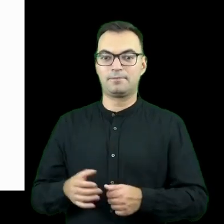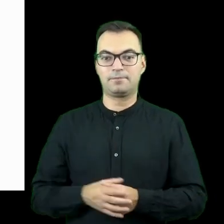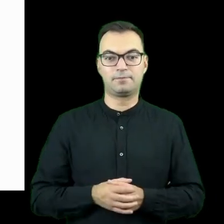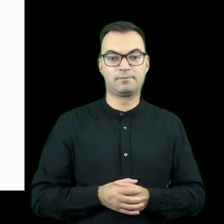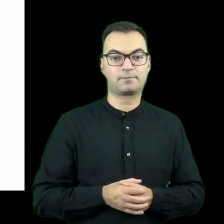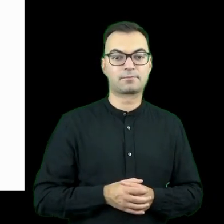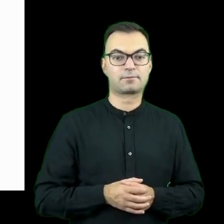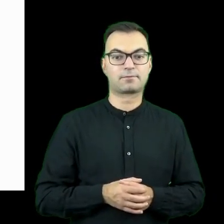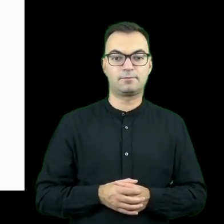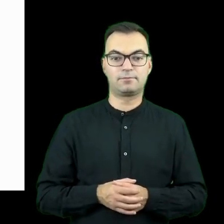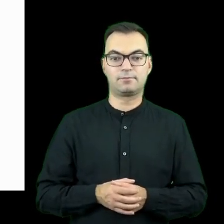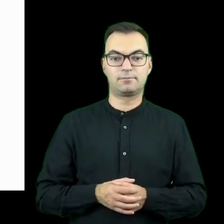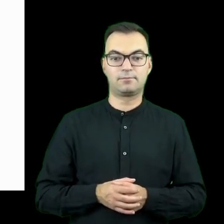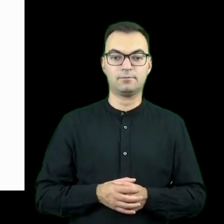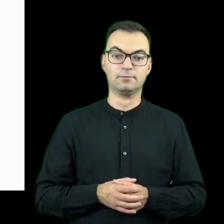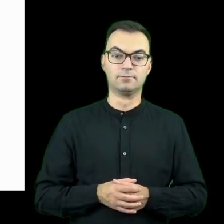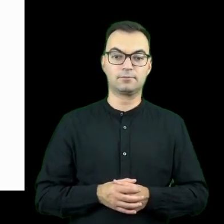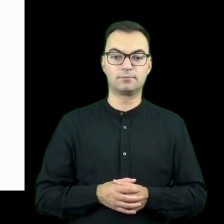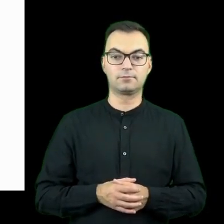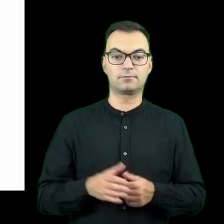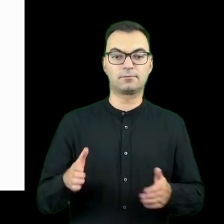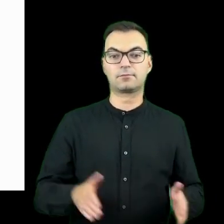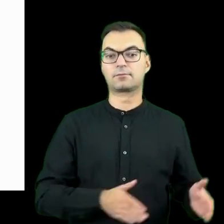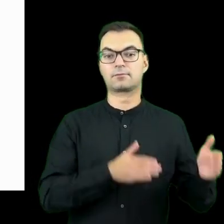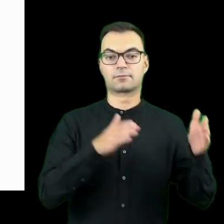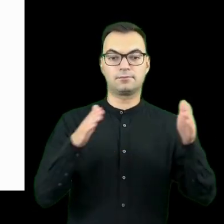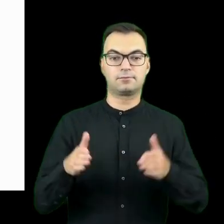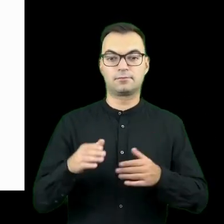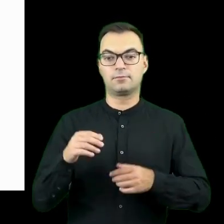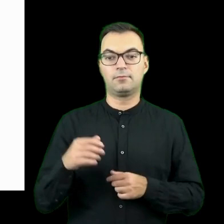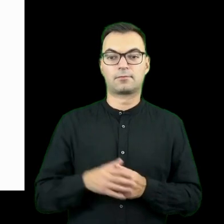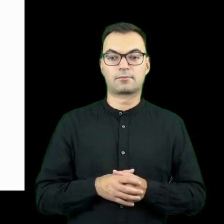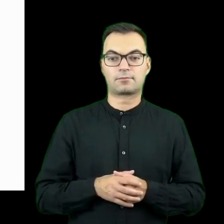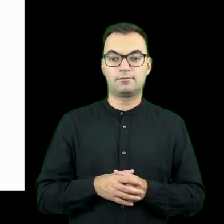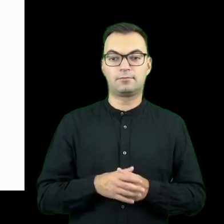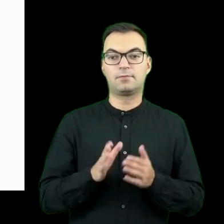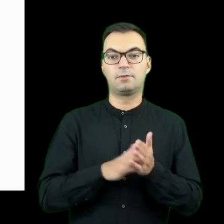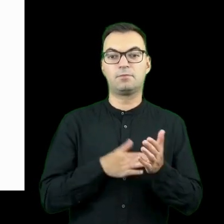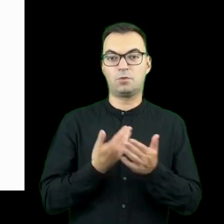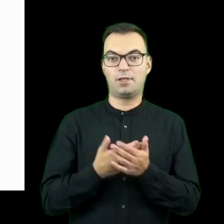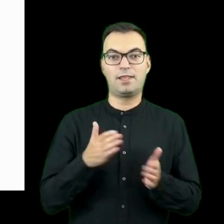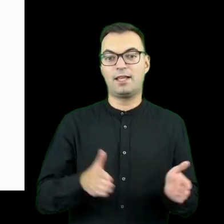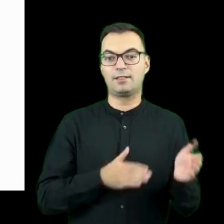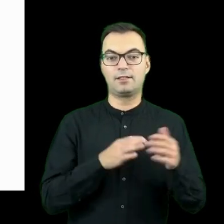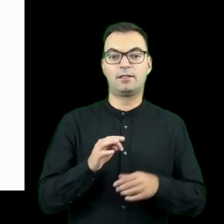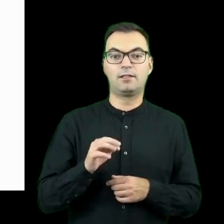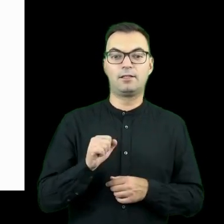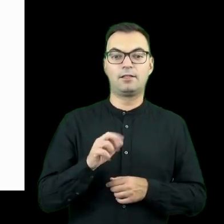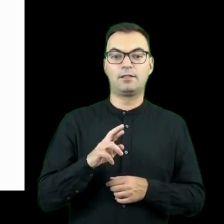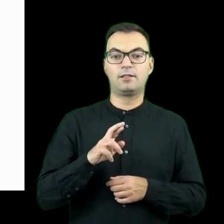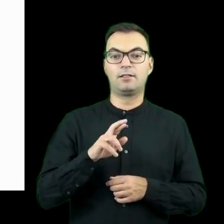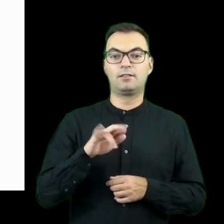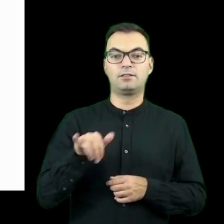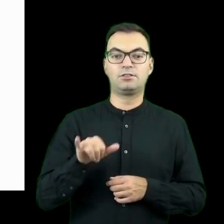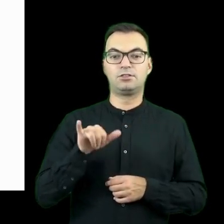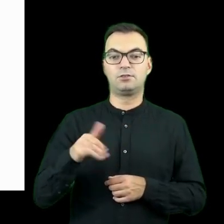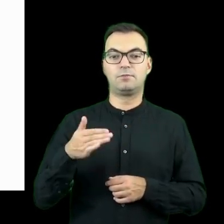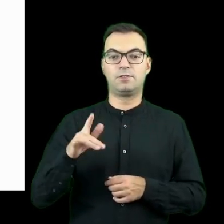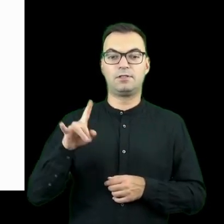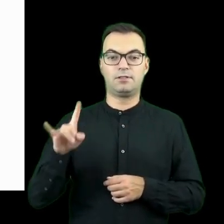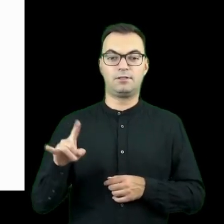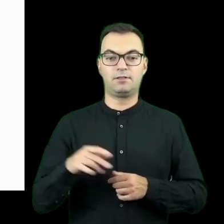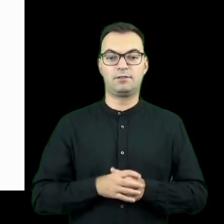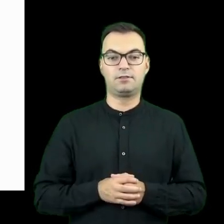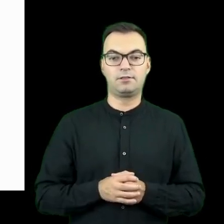geograficzne. Dobra, przyjrzyjmy się w takim razie jeszcze kolejnemu przykładowi Targimli.